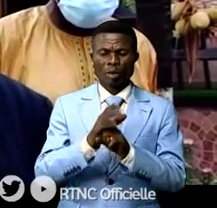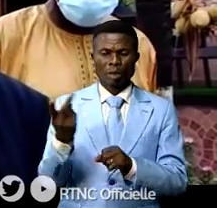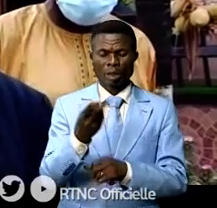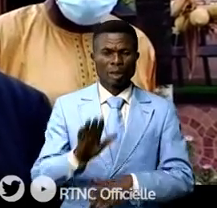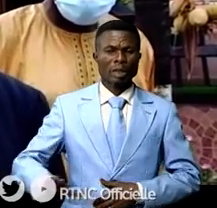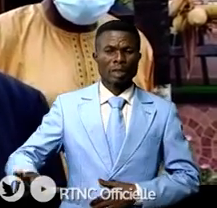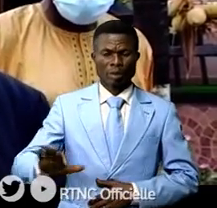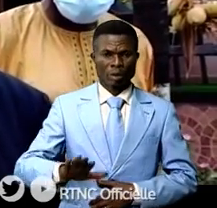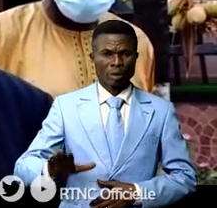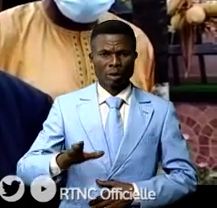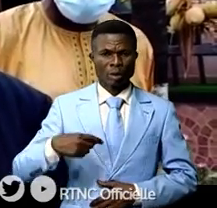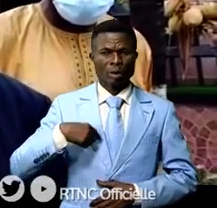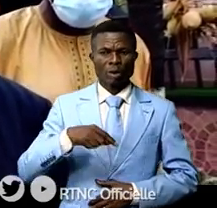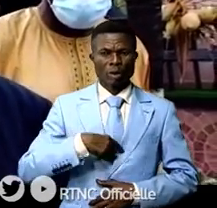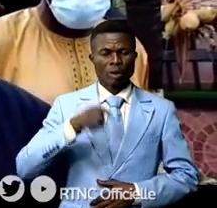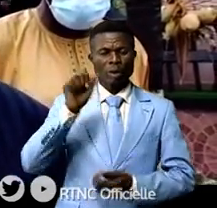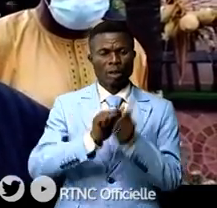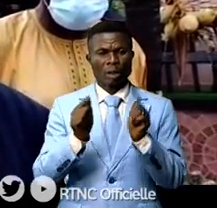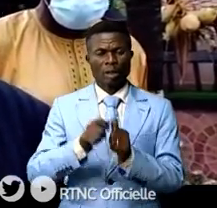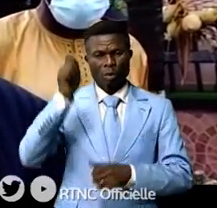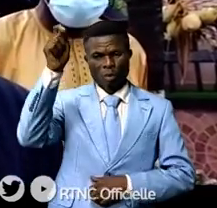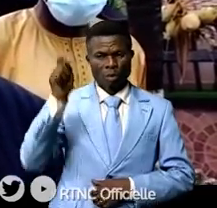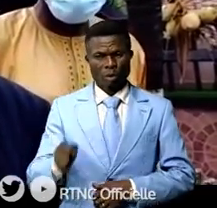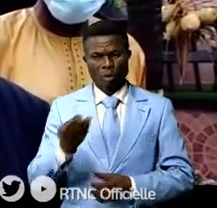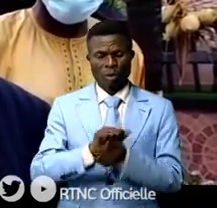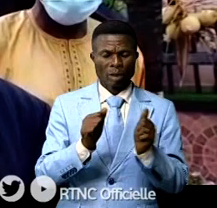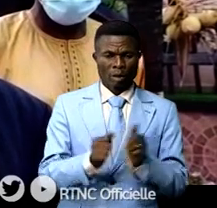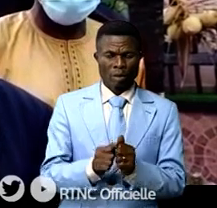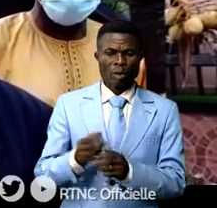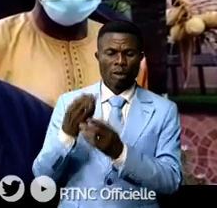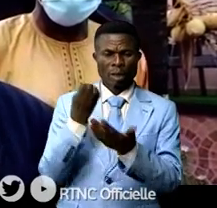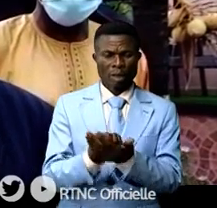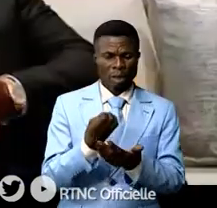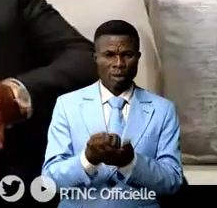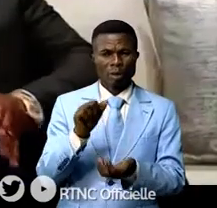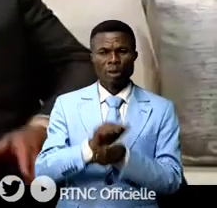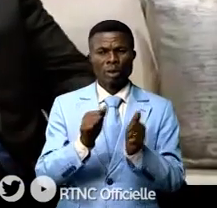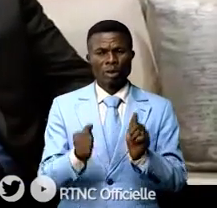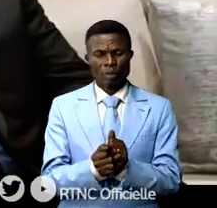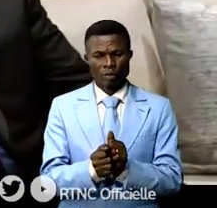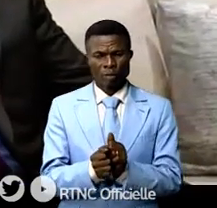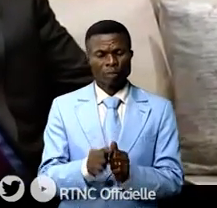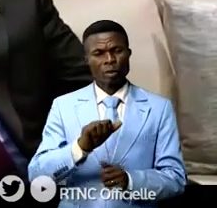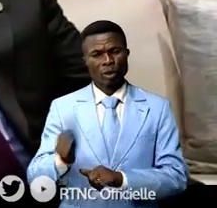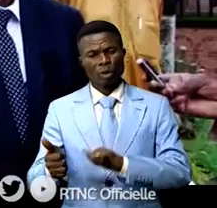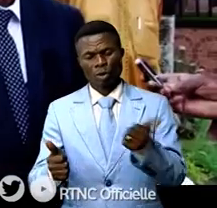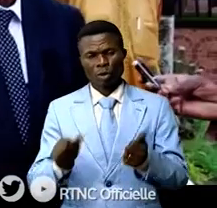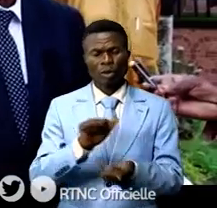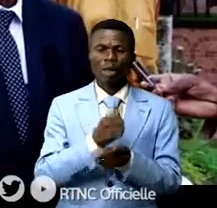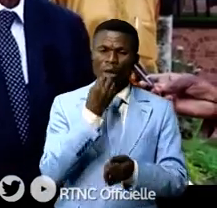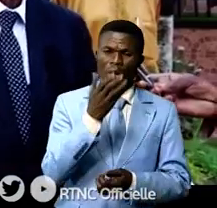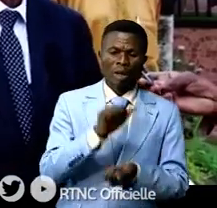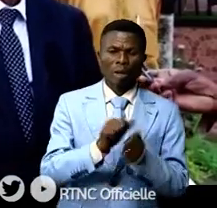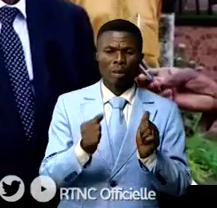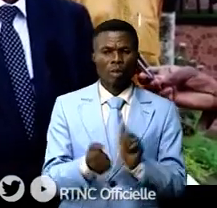Des problèmes sécuritaires, des problèmes économiques, commerciaux et autres. Il y des problèmes, par exemple,